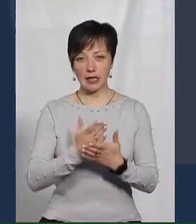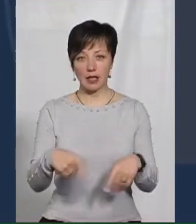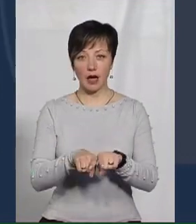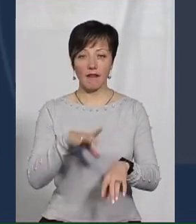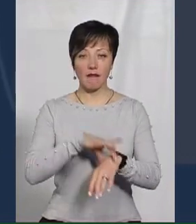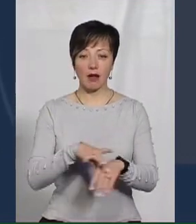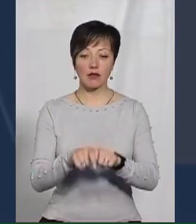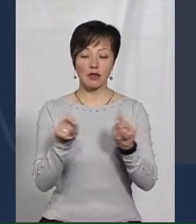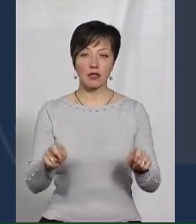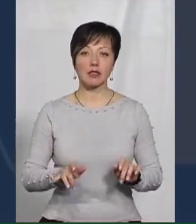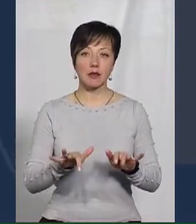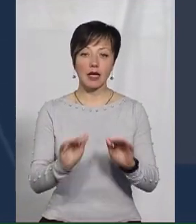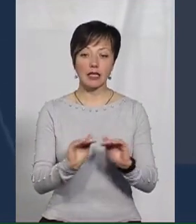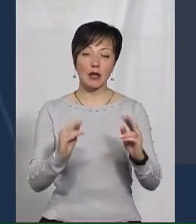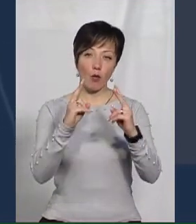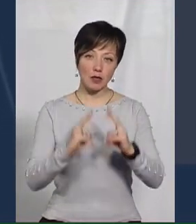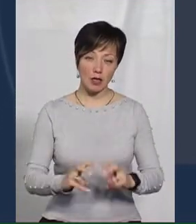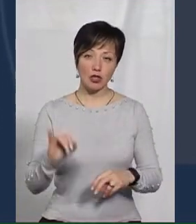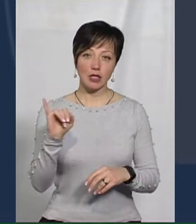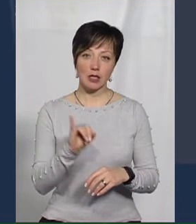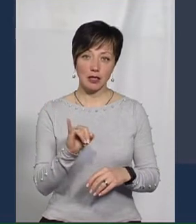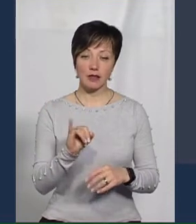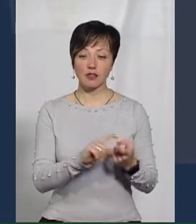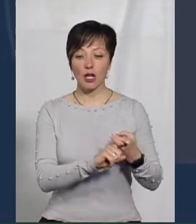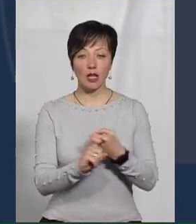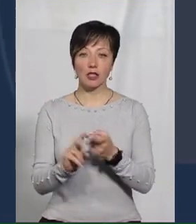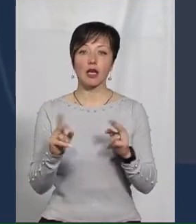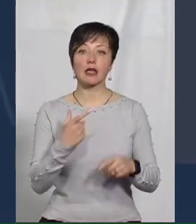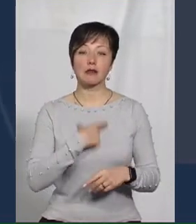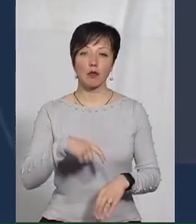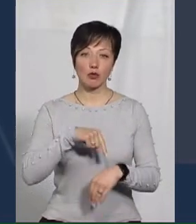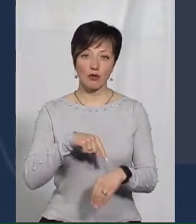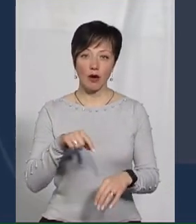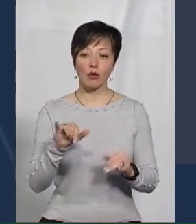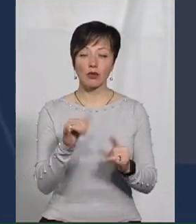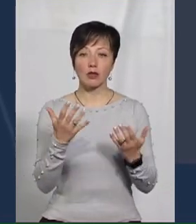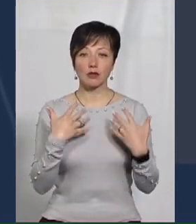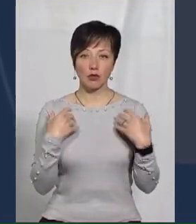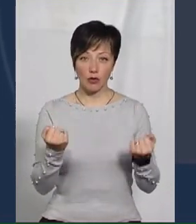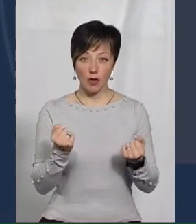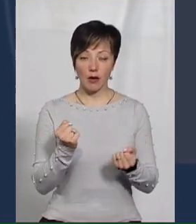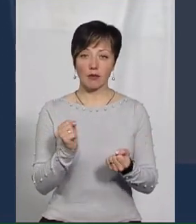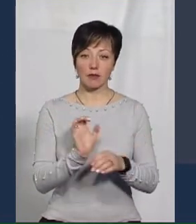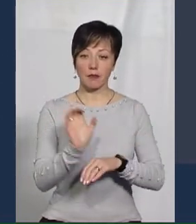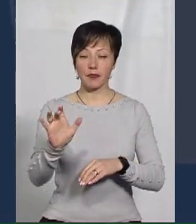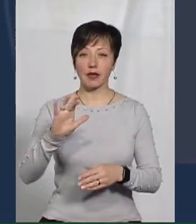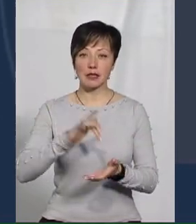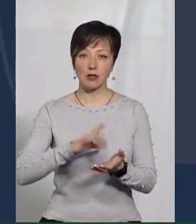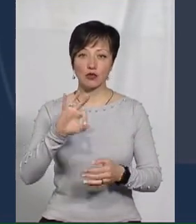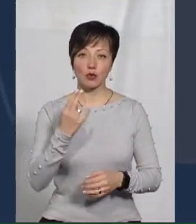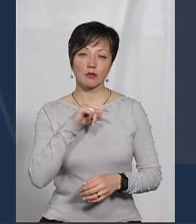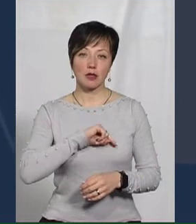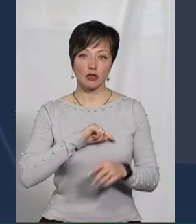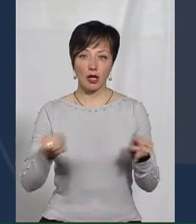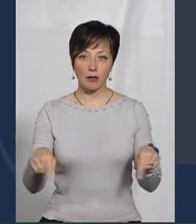факт, порушується справа, діти обстежуються і в залежності від того, як вони себе почувають, який в них стан здоров'я, вони поміщаються в центри соціально-психовичної